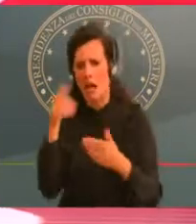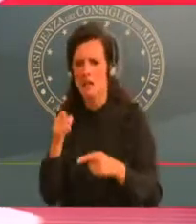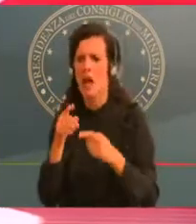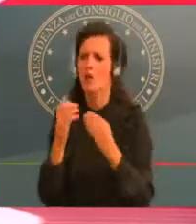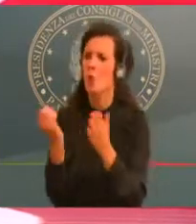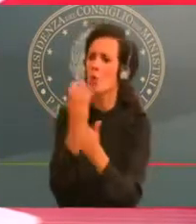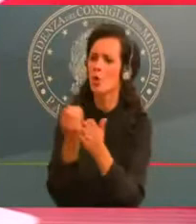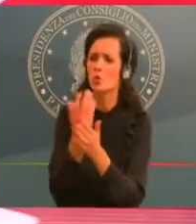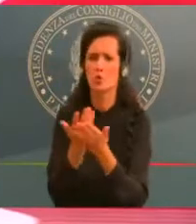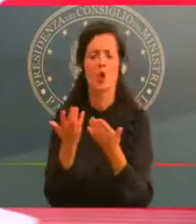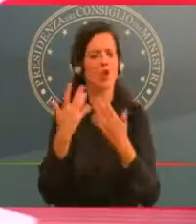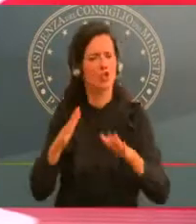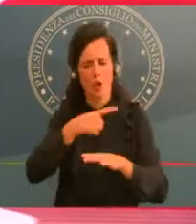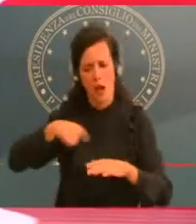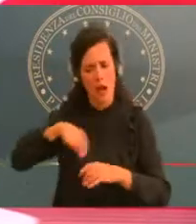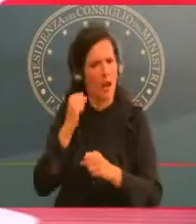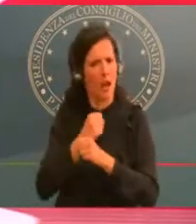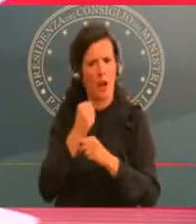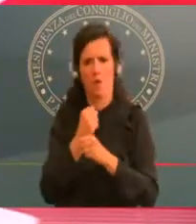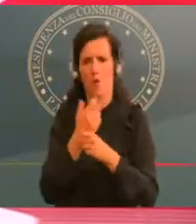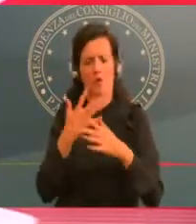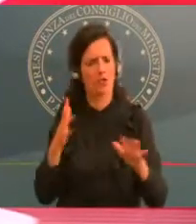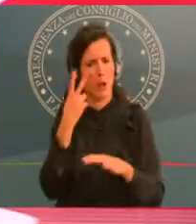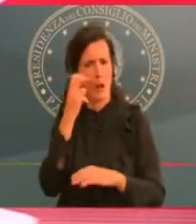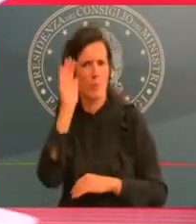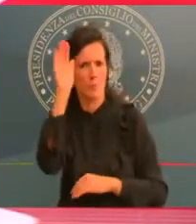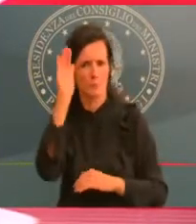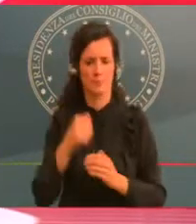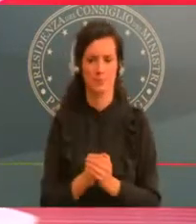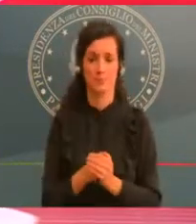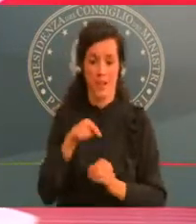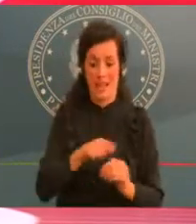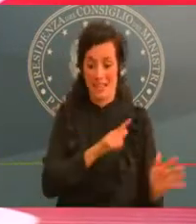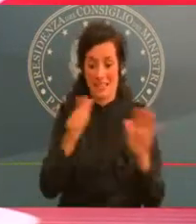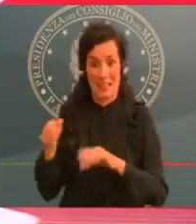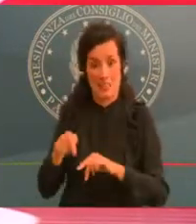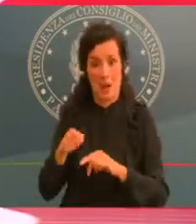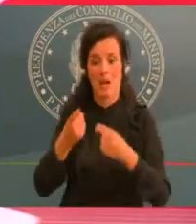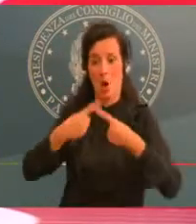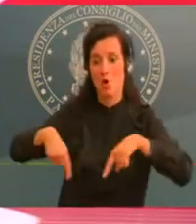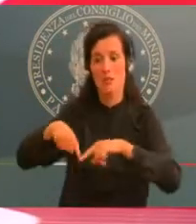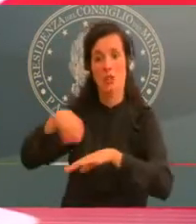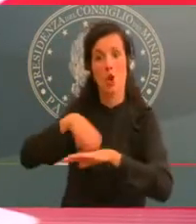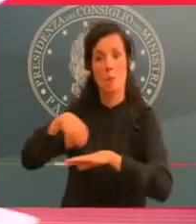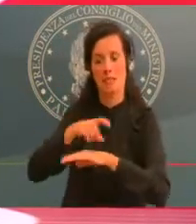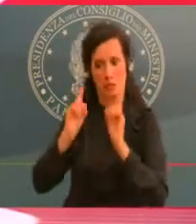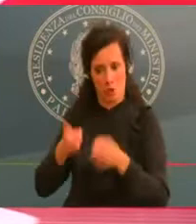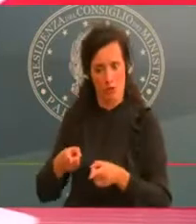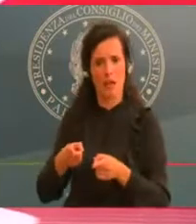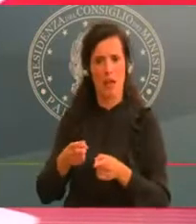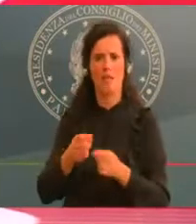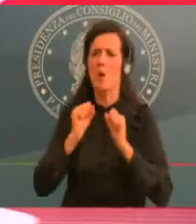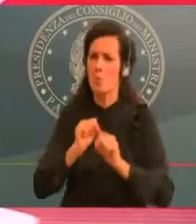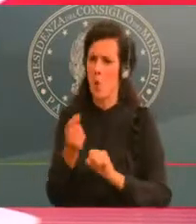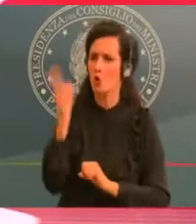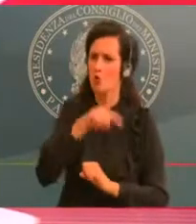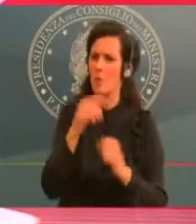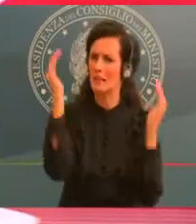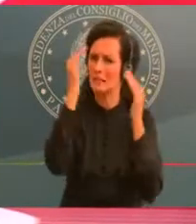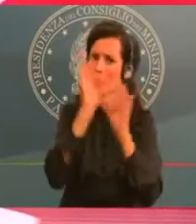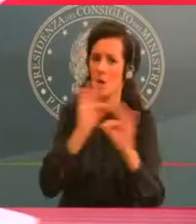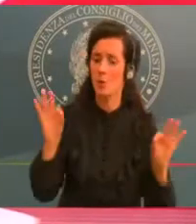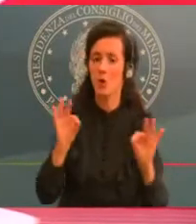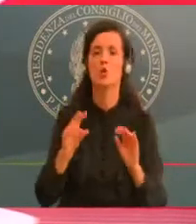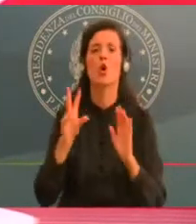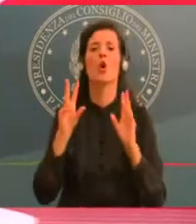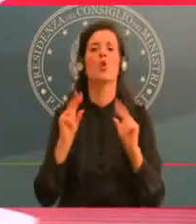dovremo farcela già domani sera, un nuovo decreto legge che consentirà la pronta erogazione di indennizi agli operatori economici